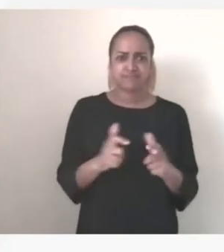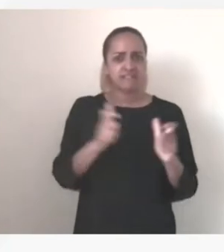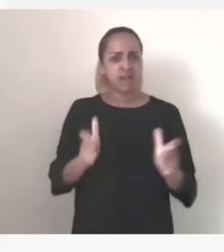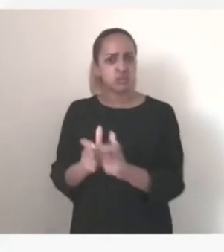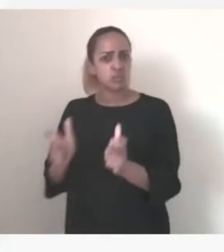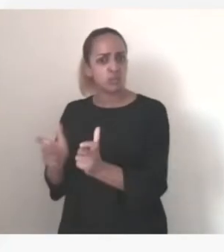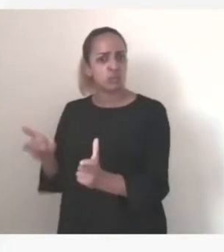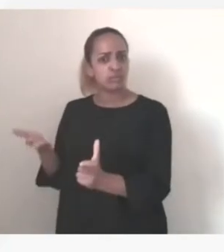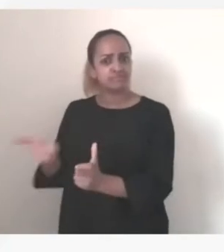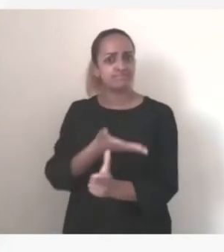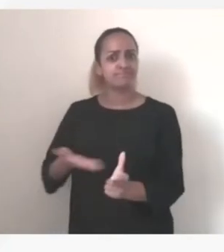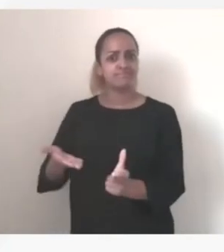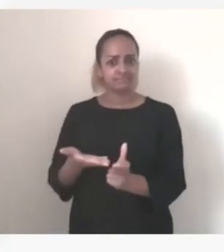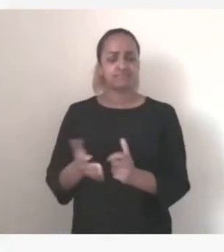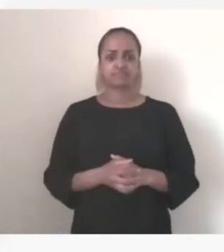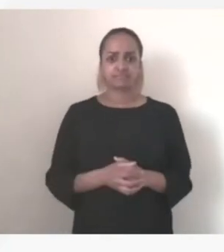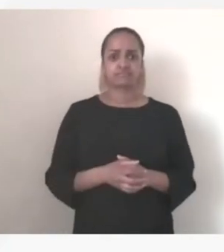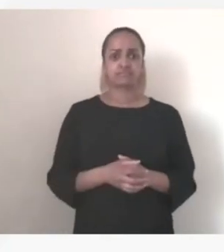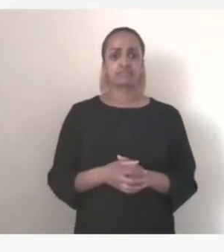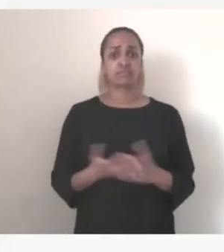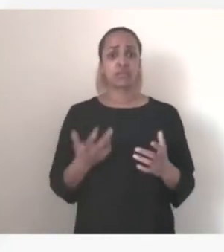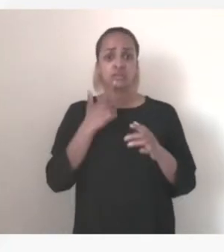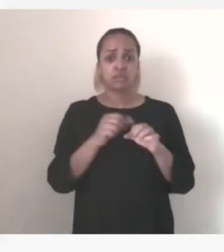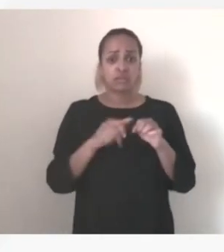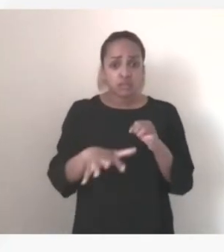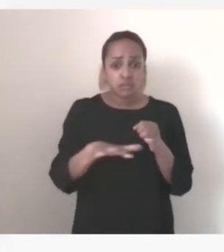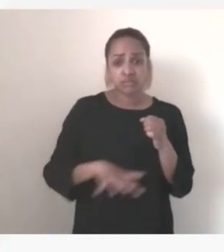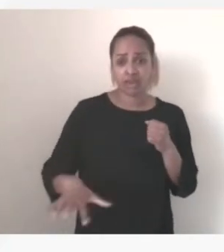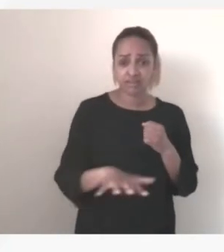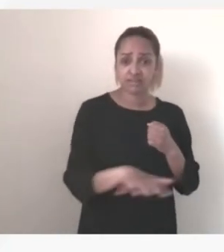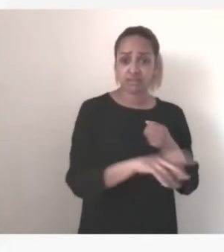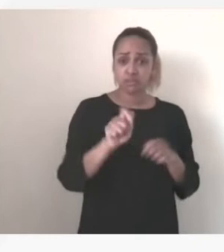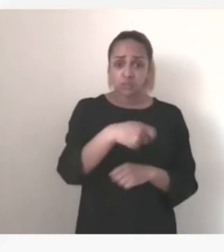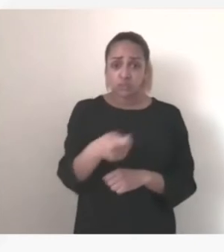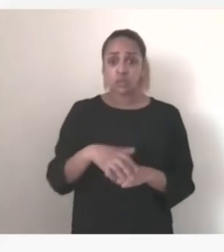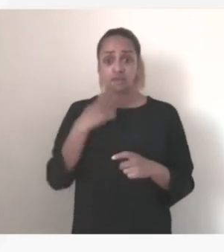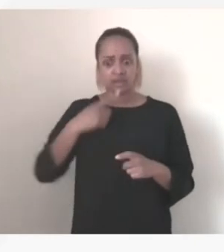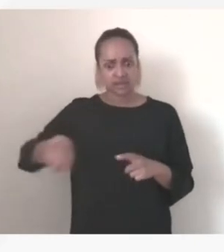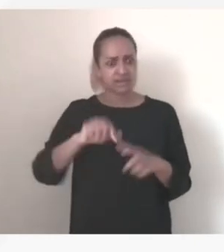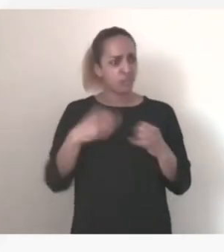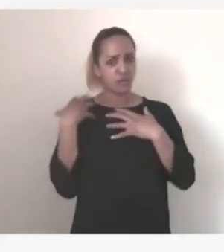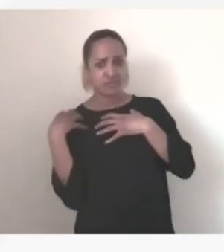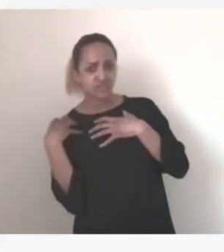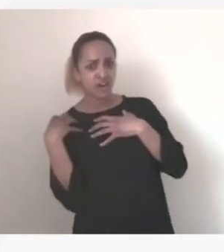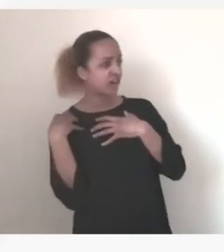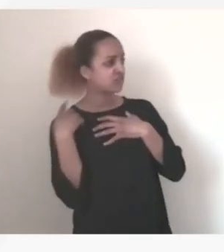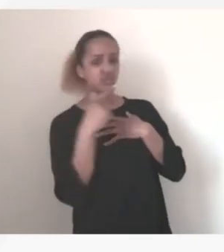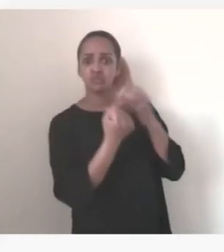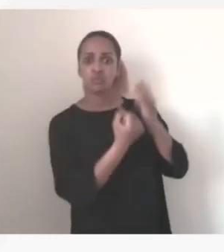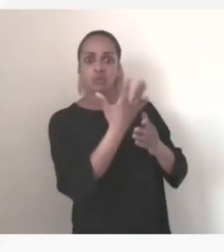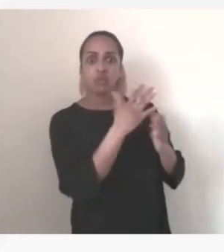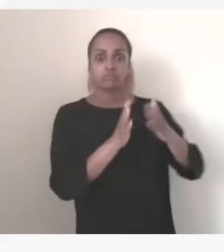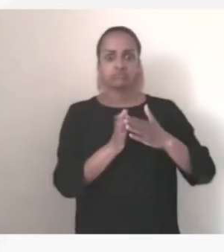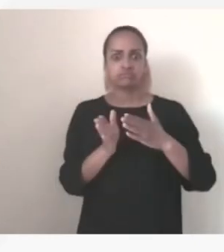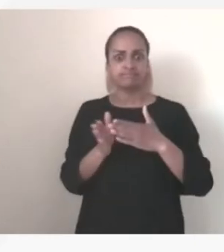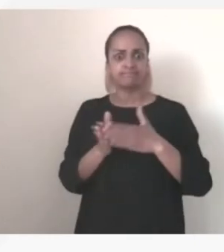c'est les réseaux terrestres évidemment, c'est les réseaux largement, dont il faut s'assurer qu'ils puissent supporter évidemment la charge nouvelle, et on a vu, on a vécu